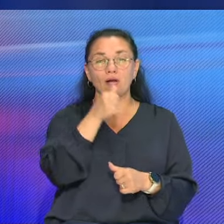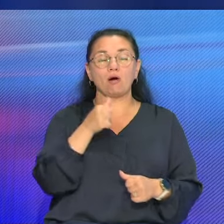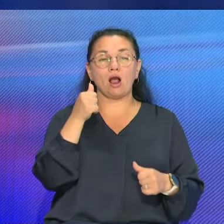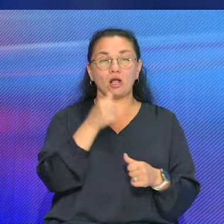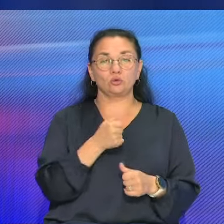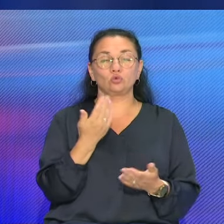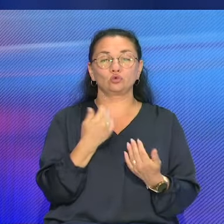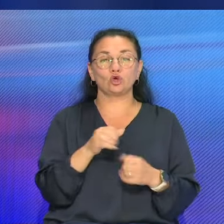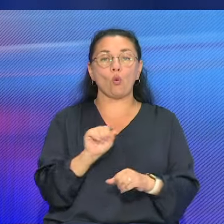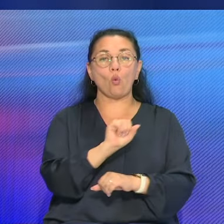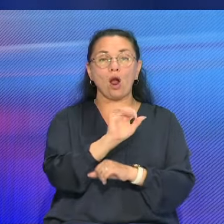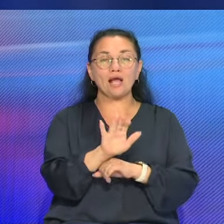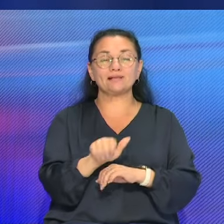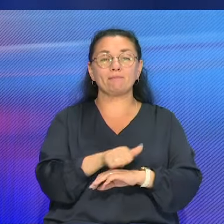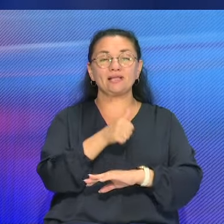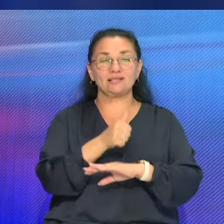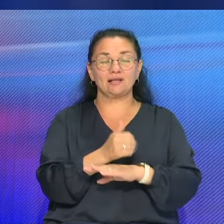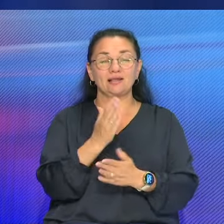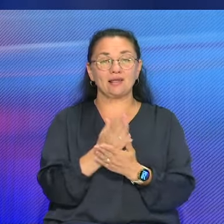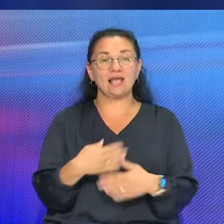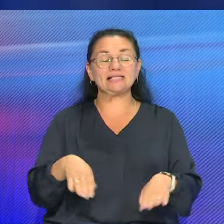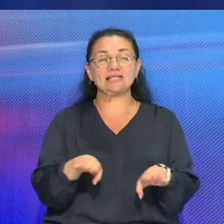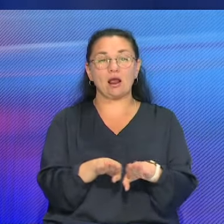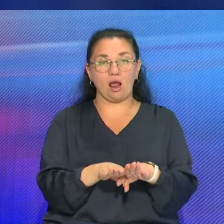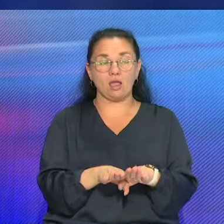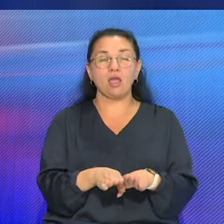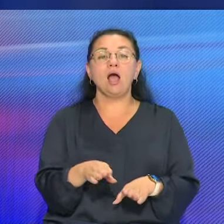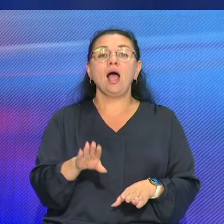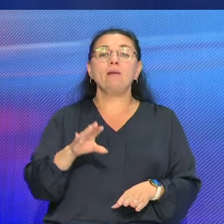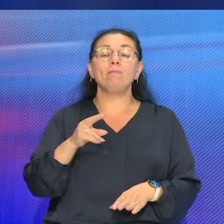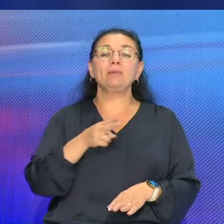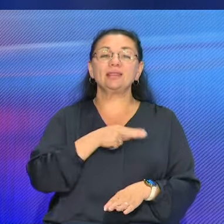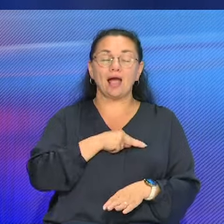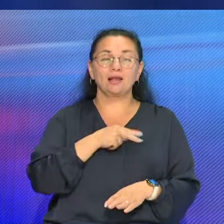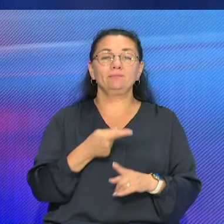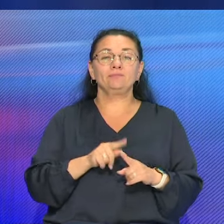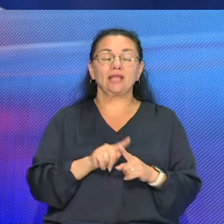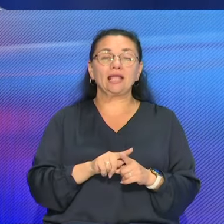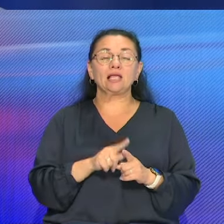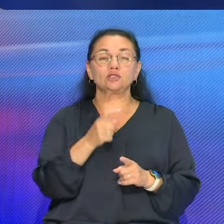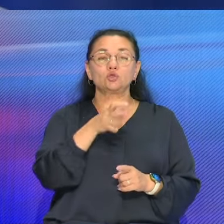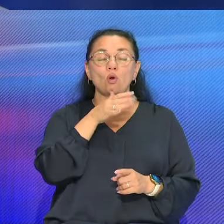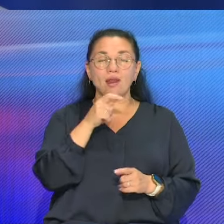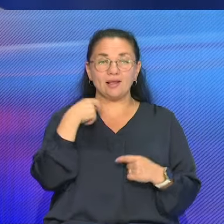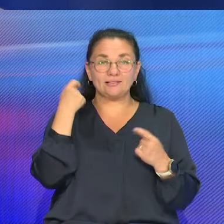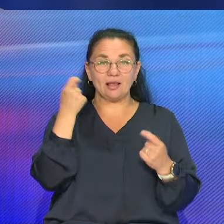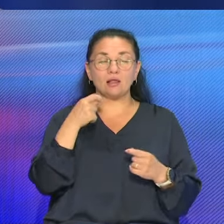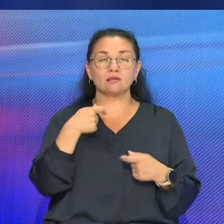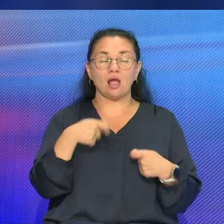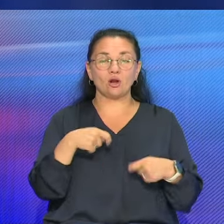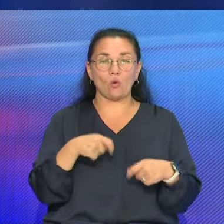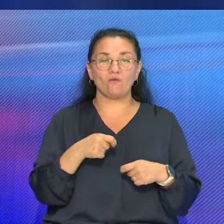указом президента медаль «Столетие образования органов торговли». В Гродненском регионе